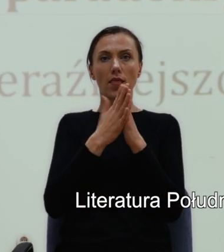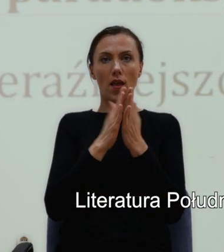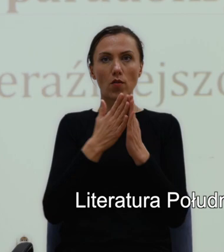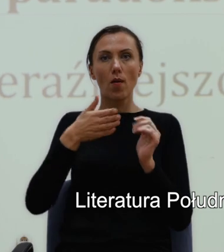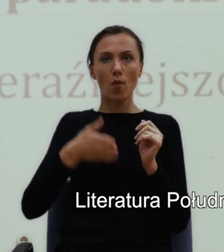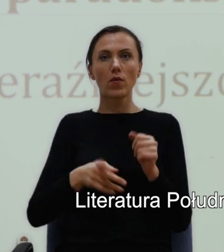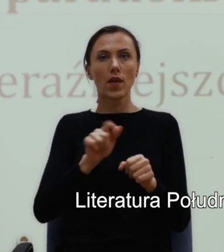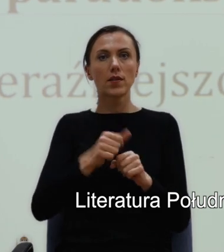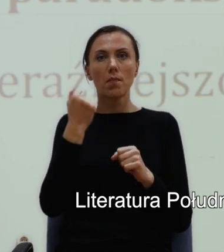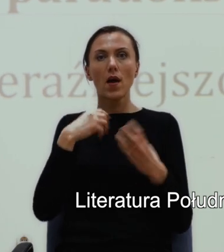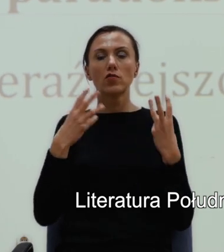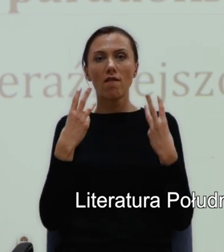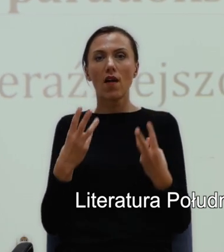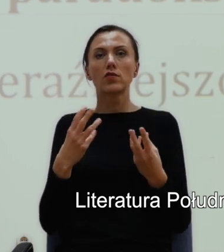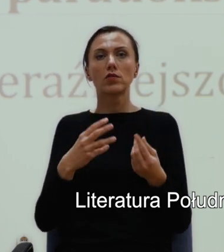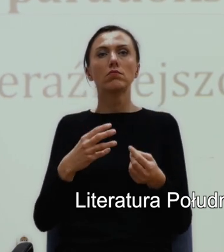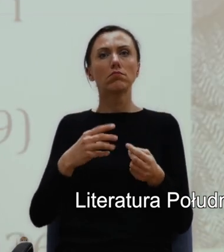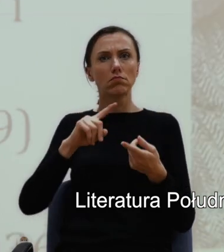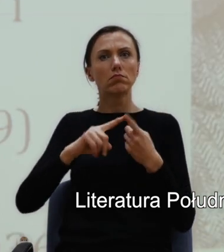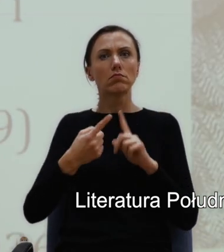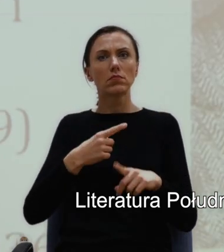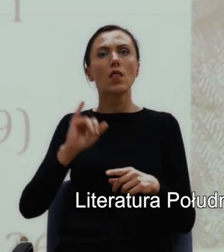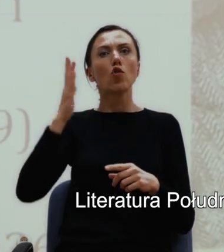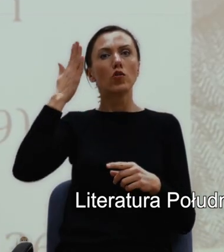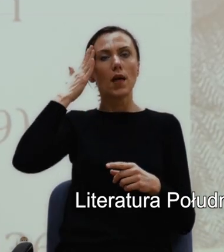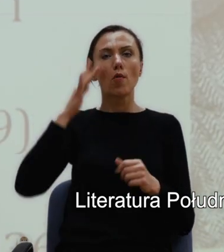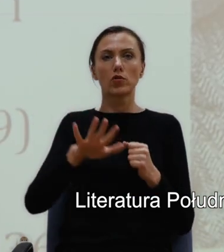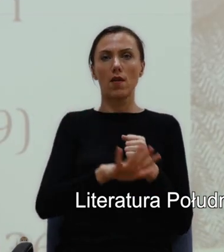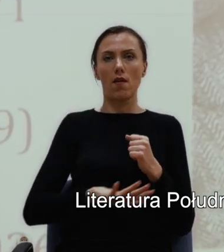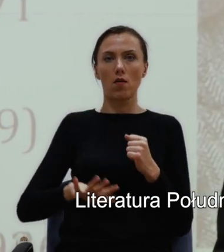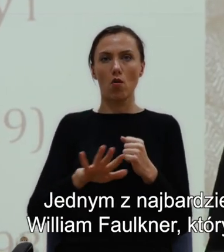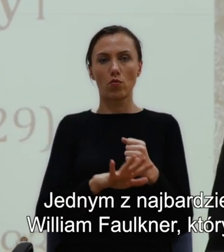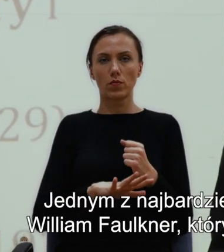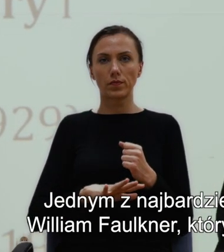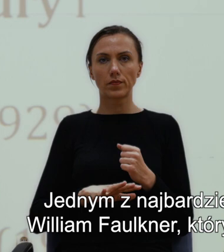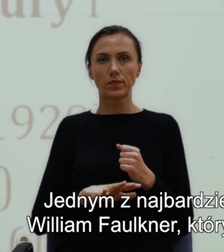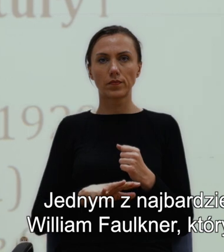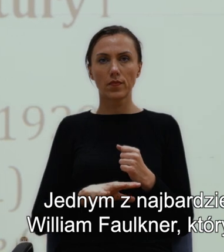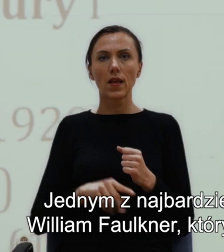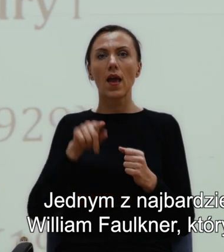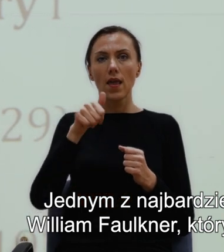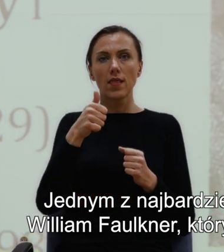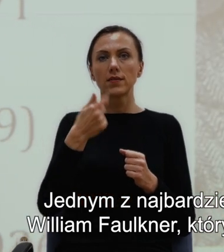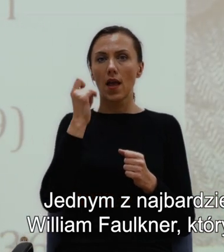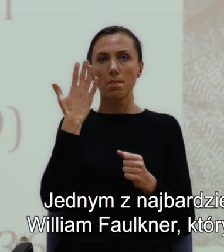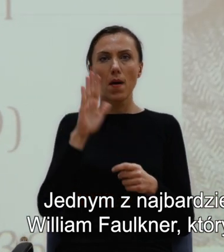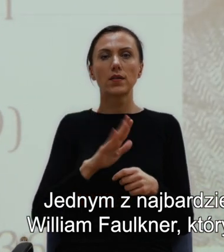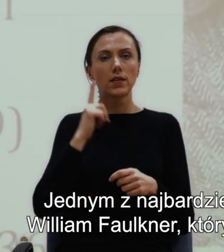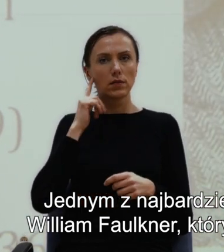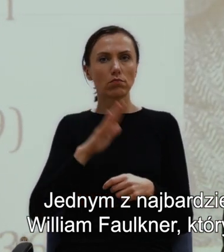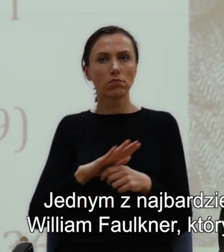stanowi bardzo istotny wykładnik tożsamości regionu. Jednym z najbardziej znanych pisarzy